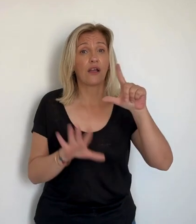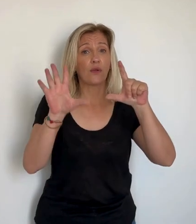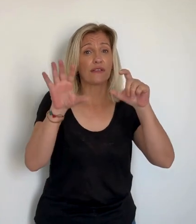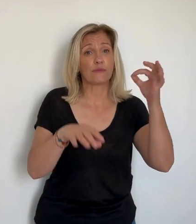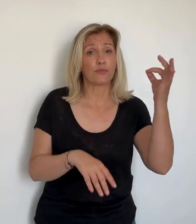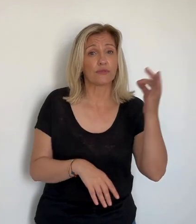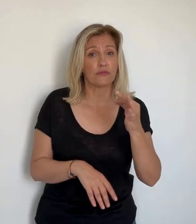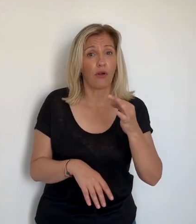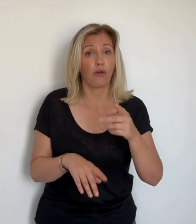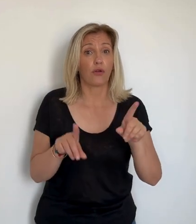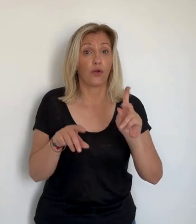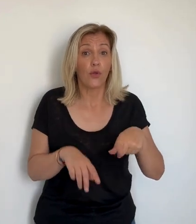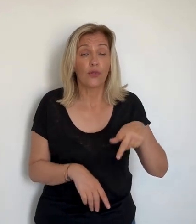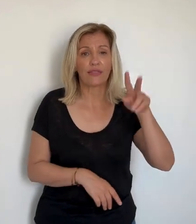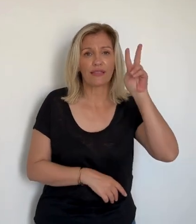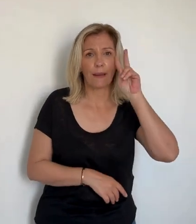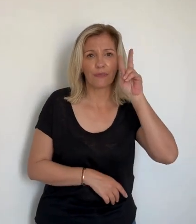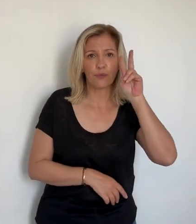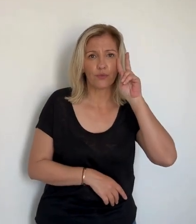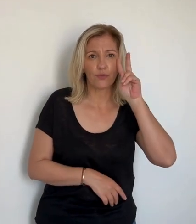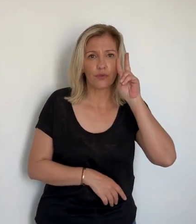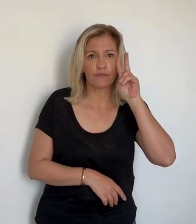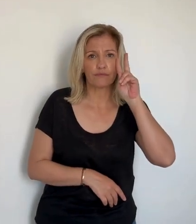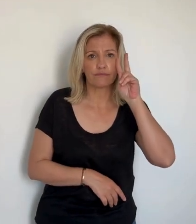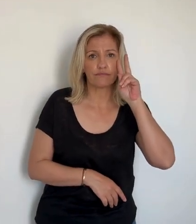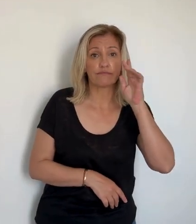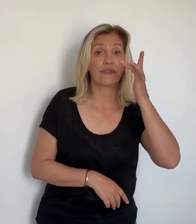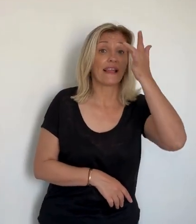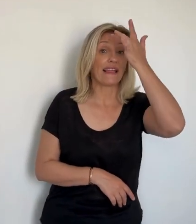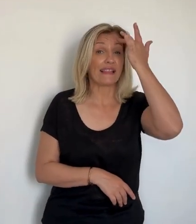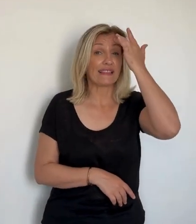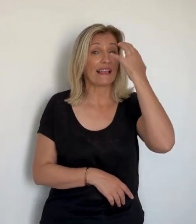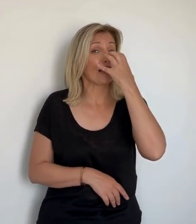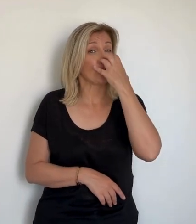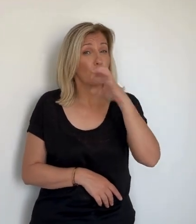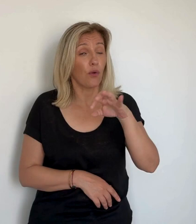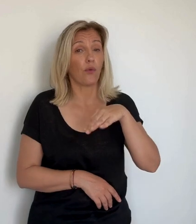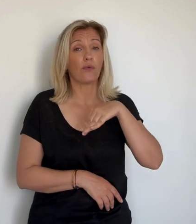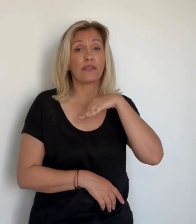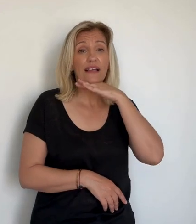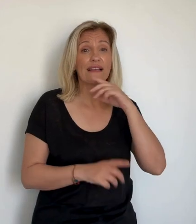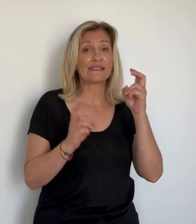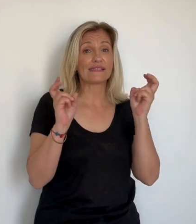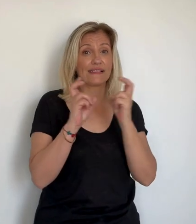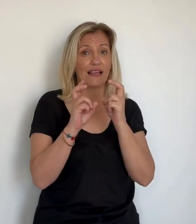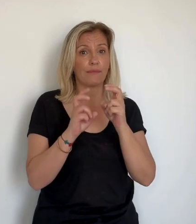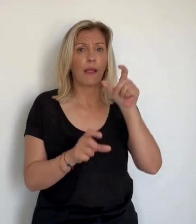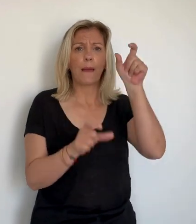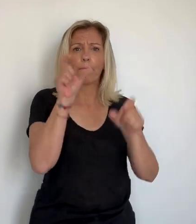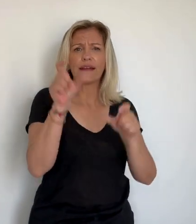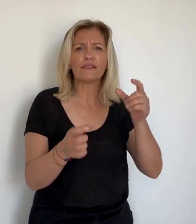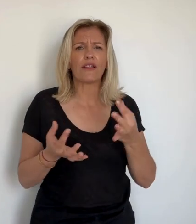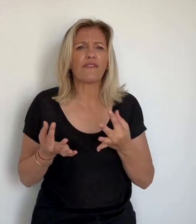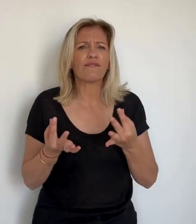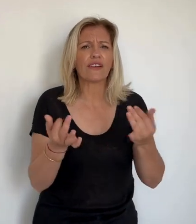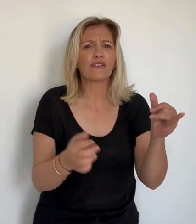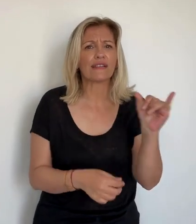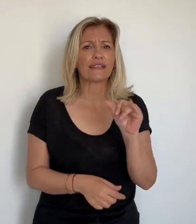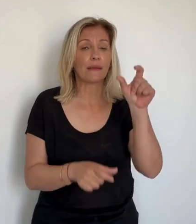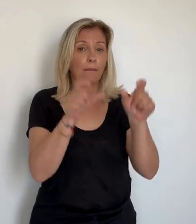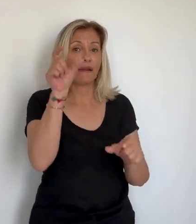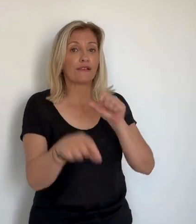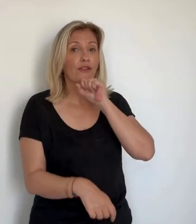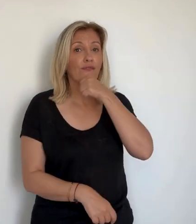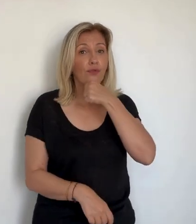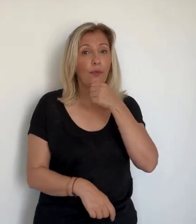Jusqu'à 37 degrés dès demain, notamment dans le sud et le centre Corse. Et déjà bien au-delà des normales de saison, l'été risque d'être